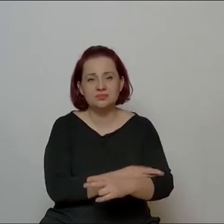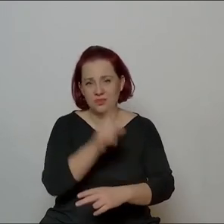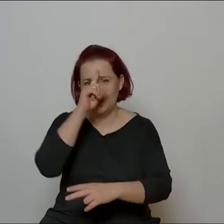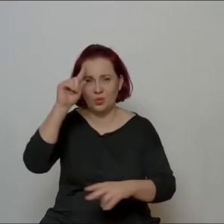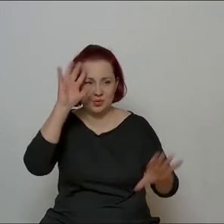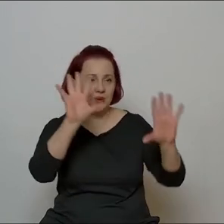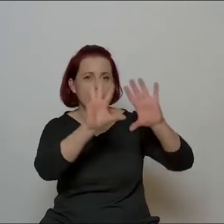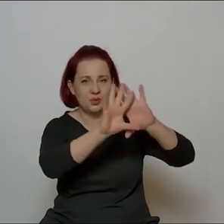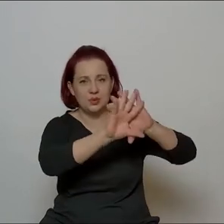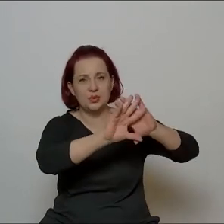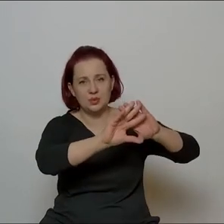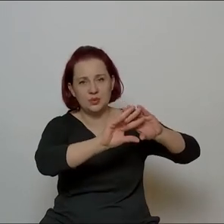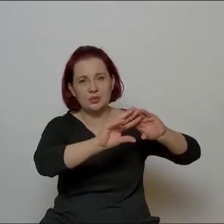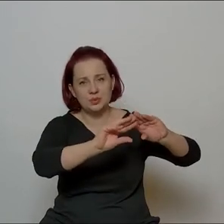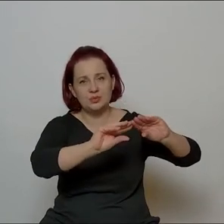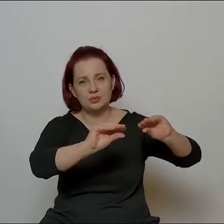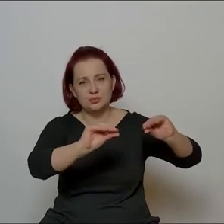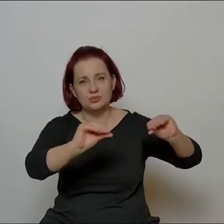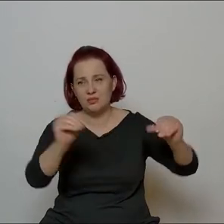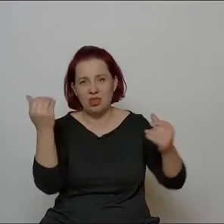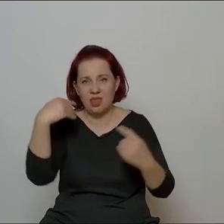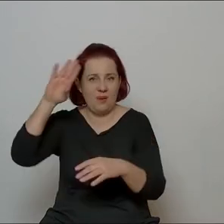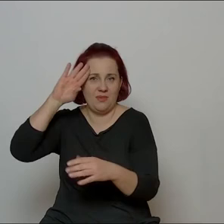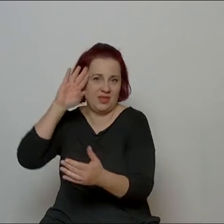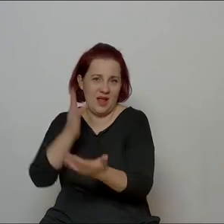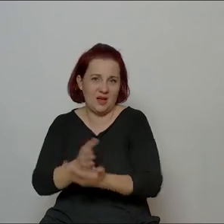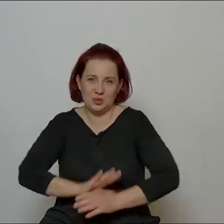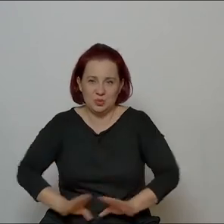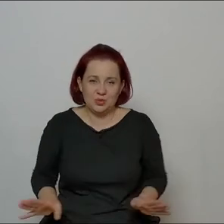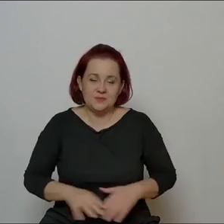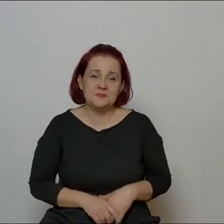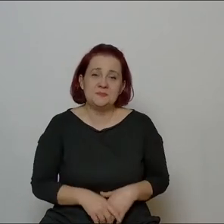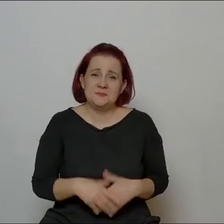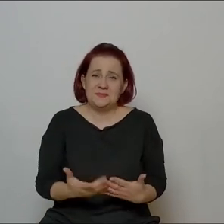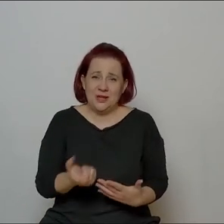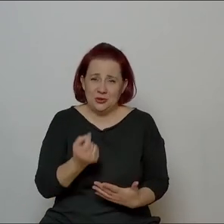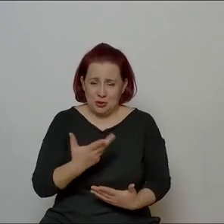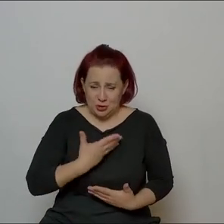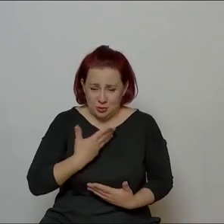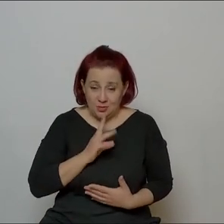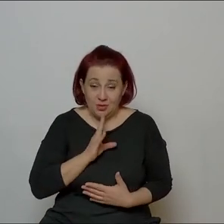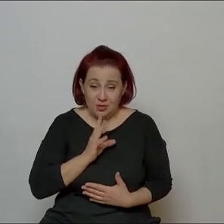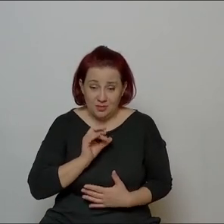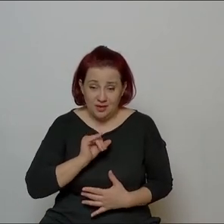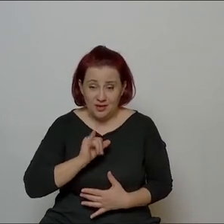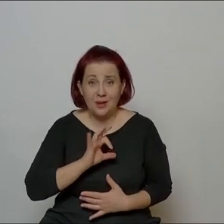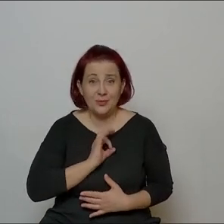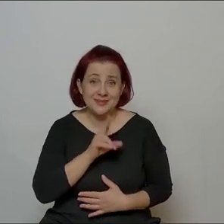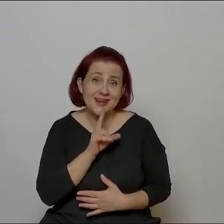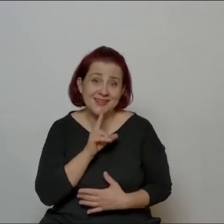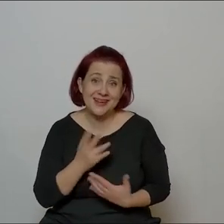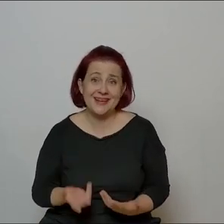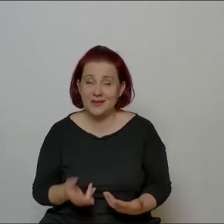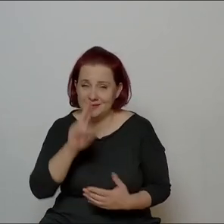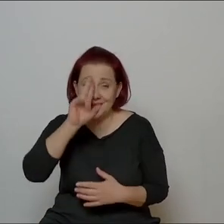zapomnienie. Hmm, to znaczy, no, trochę się czuła, jakbym mówiła moim ojcu. Te